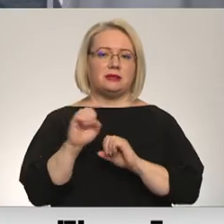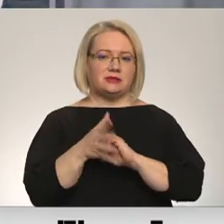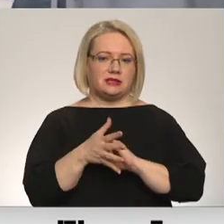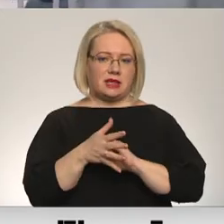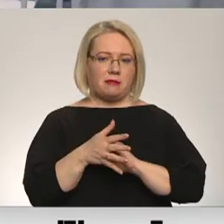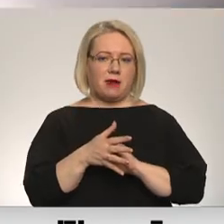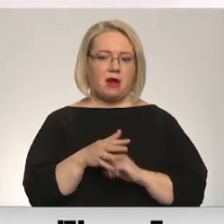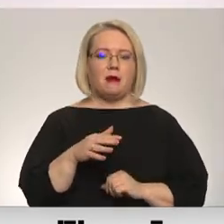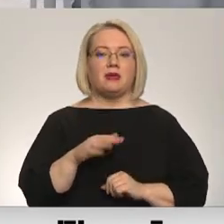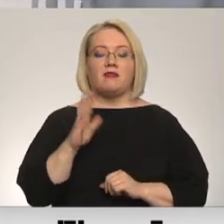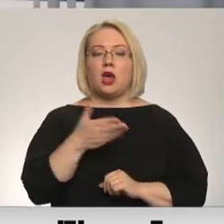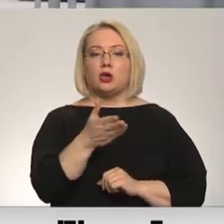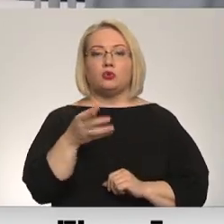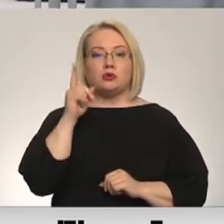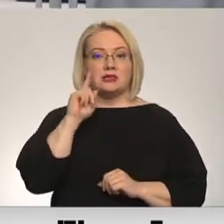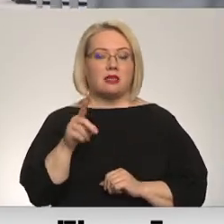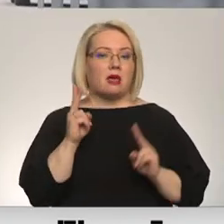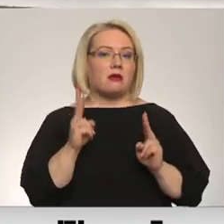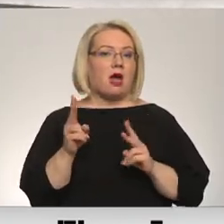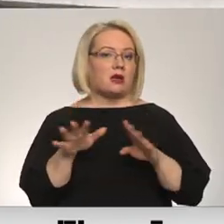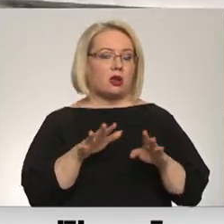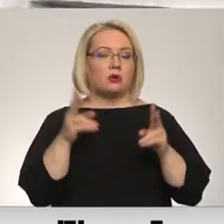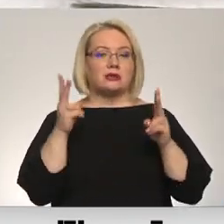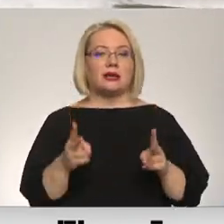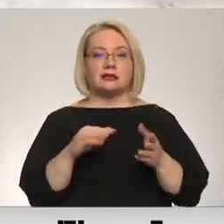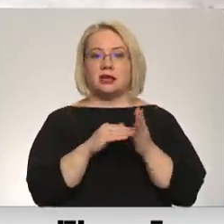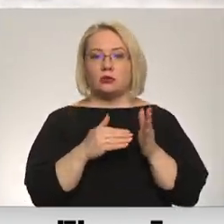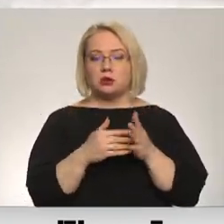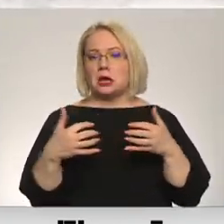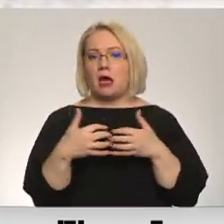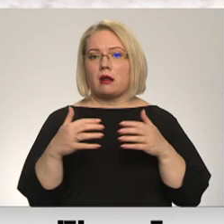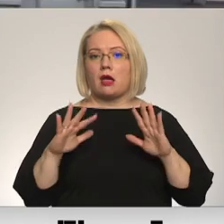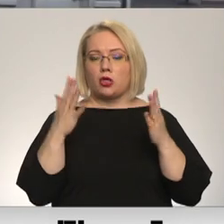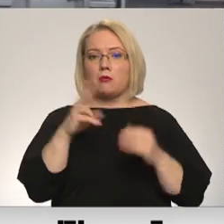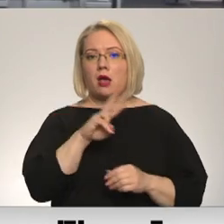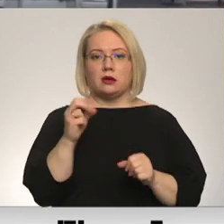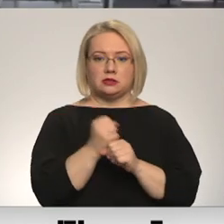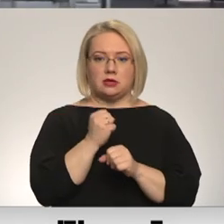Vai jūs zināt, kā jārīkojas krīzes situācijas pie manu kara gadījumā? Kas iedzīvotājiem būtu jādara?